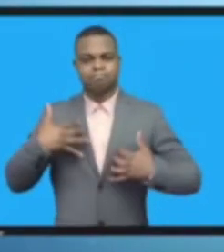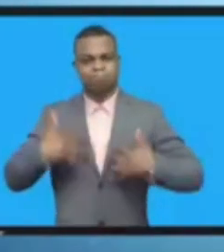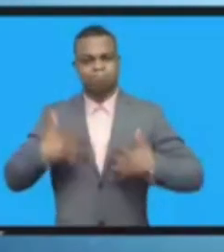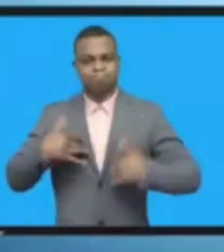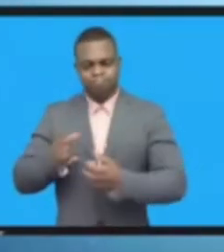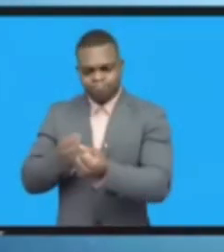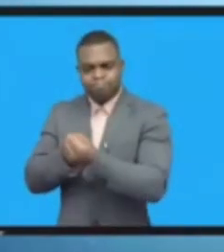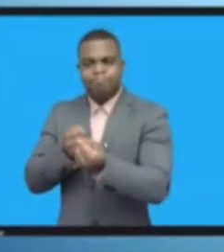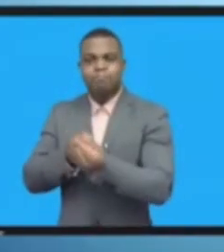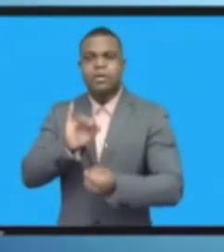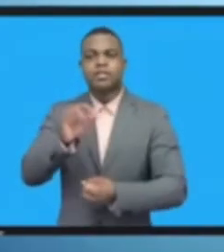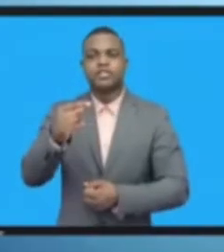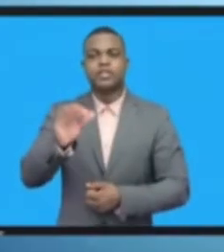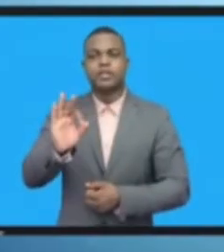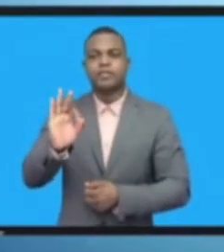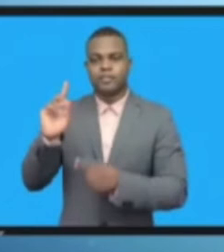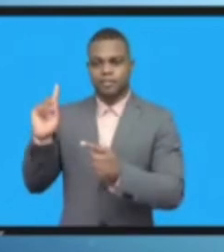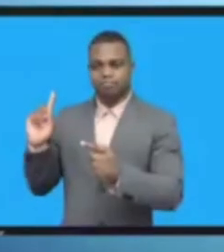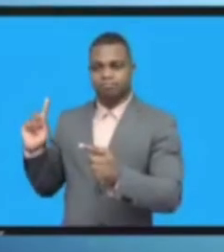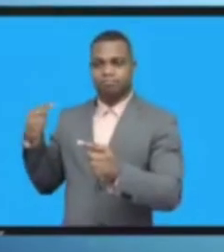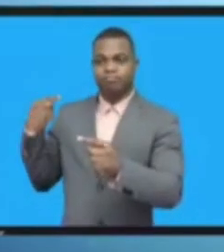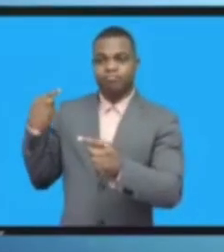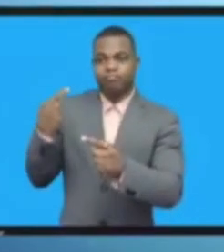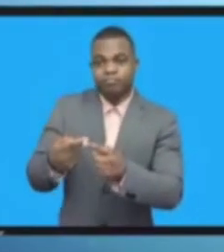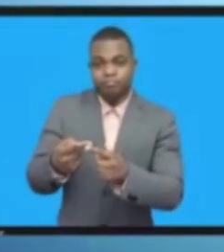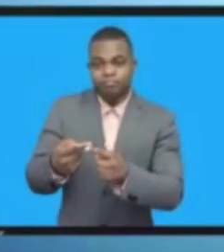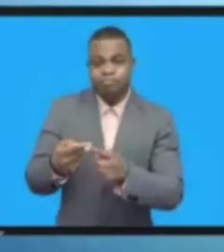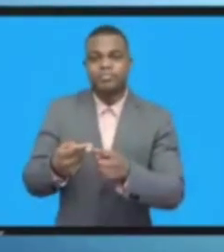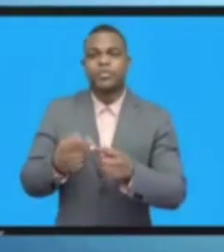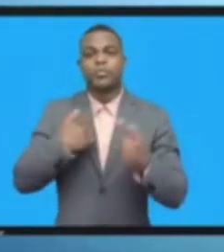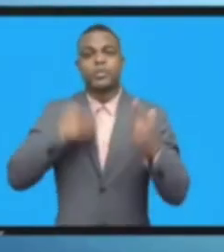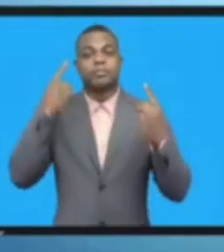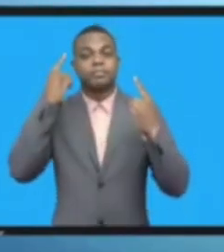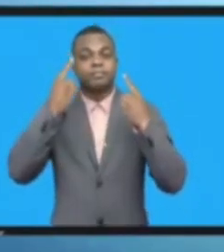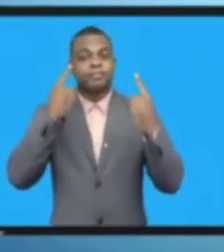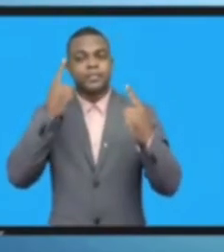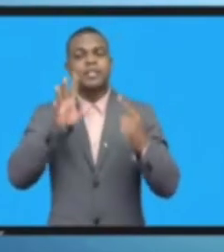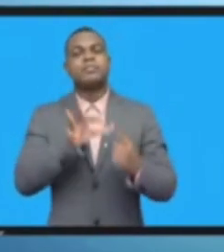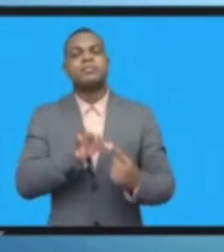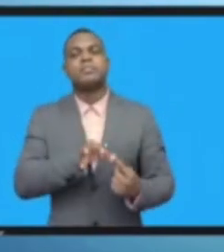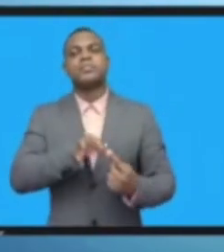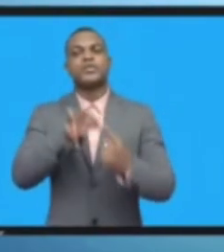للاجتماع والتحدث بين بعضهم البعض